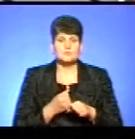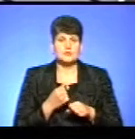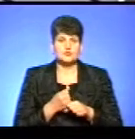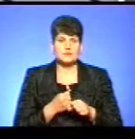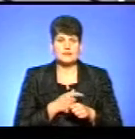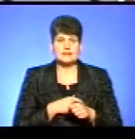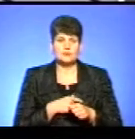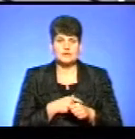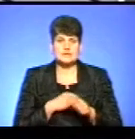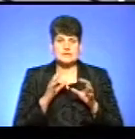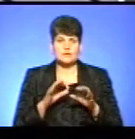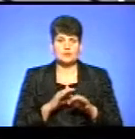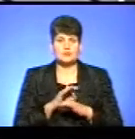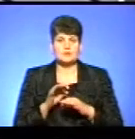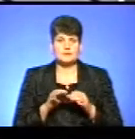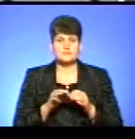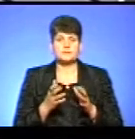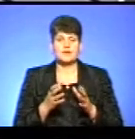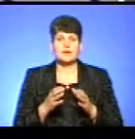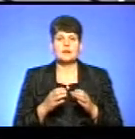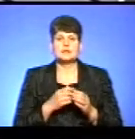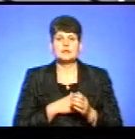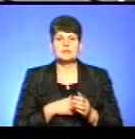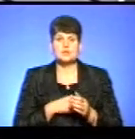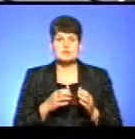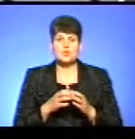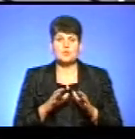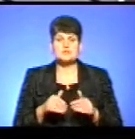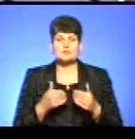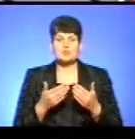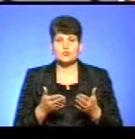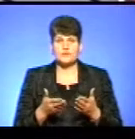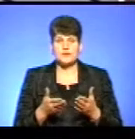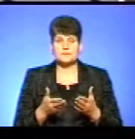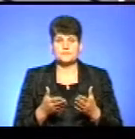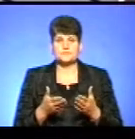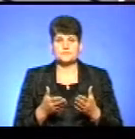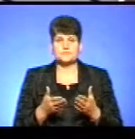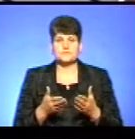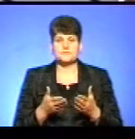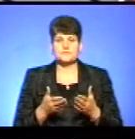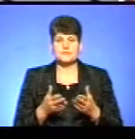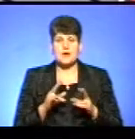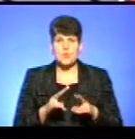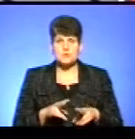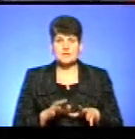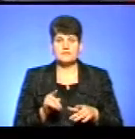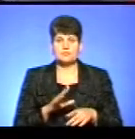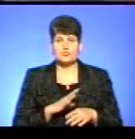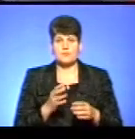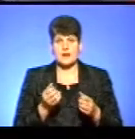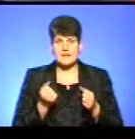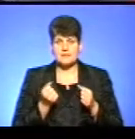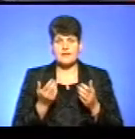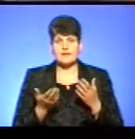депутатський законопроект, який депутатська група запропонувала, група депутатів запропонувала на розгляд, і він був прийнятий.